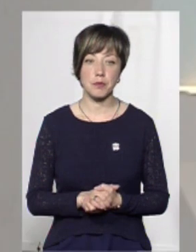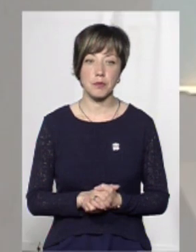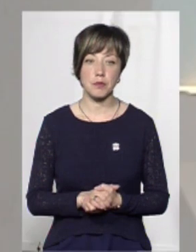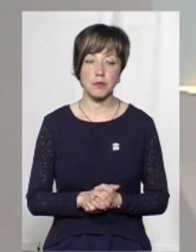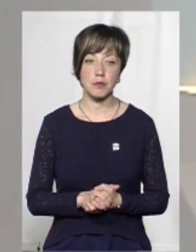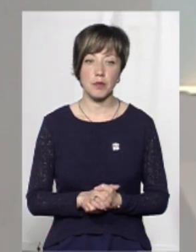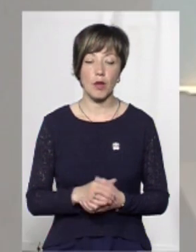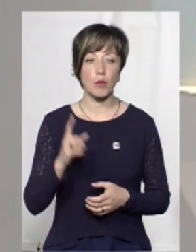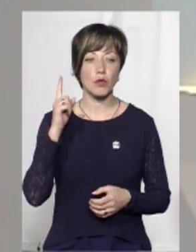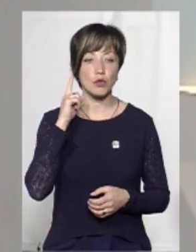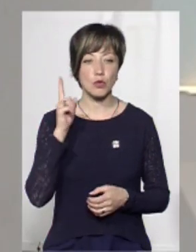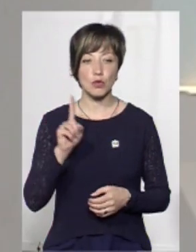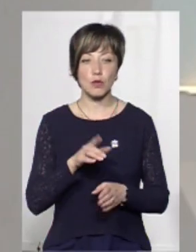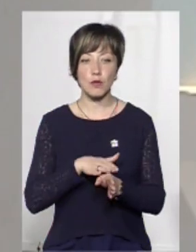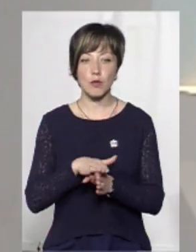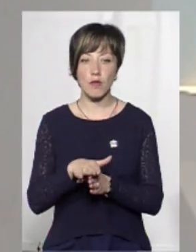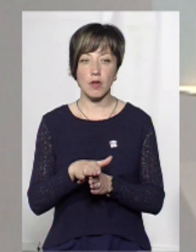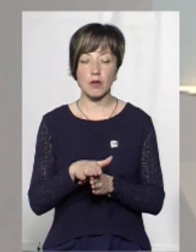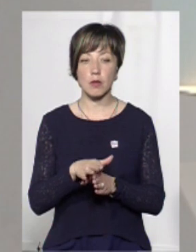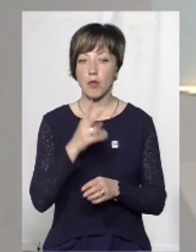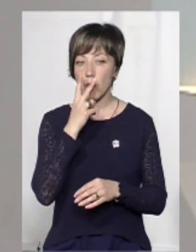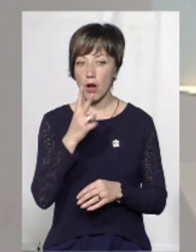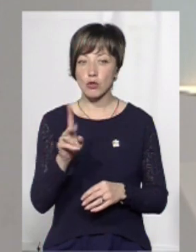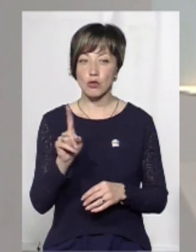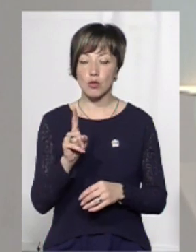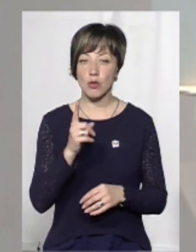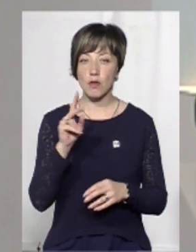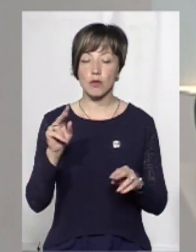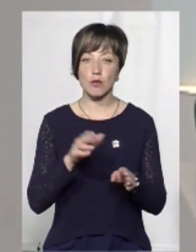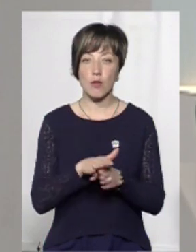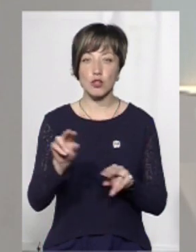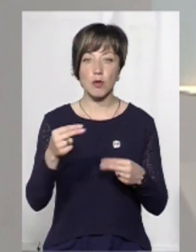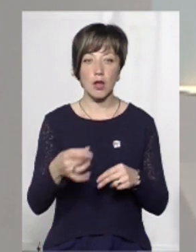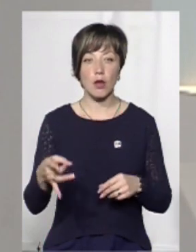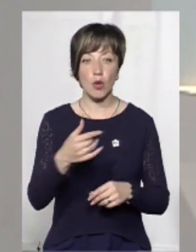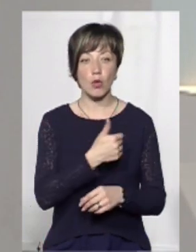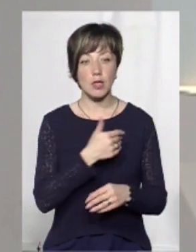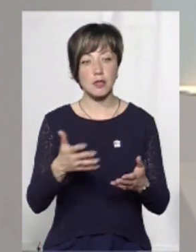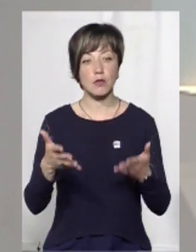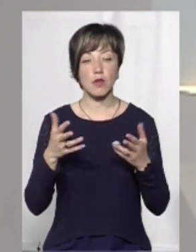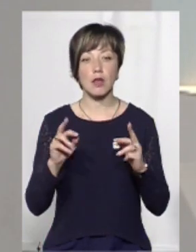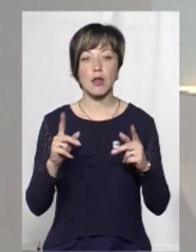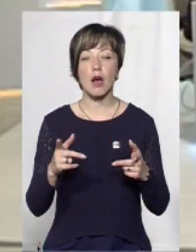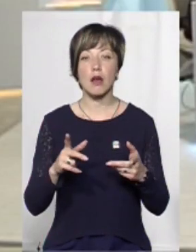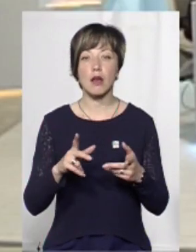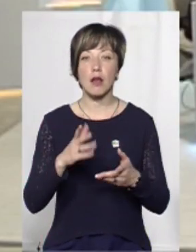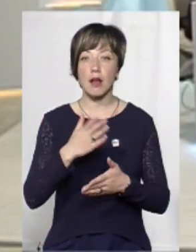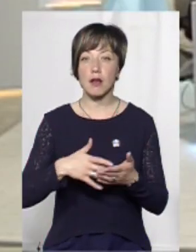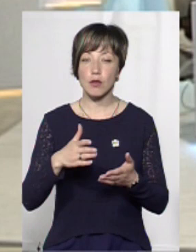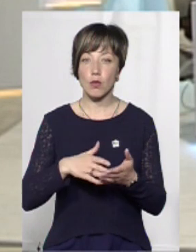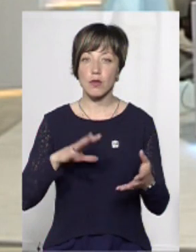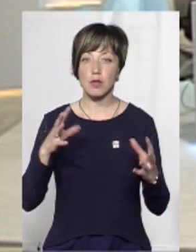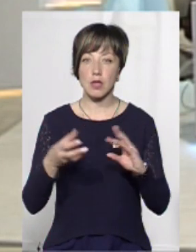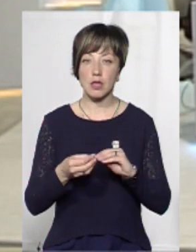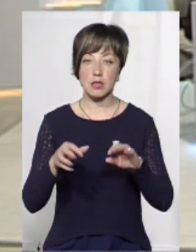Ми почули, що відбувалося, побачили, що відбувалося в Чемервецькому районі. Хотілося з'ясувати, як ліквідовуються наслідки